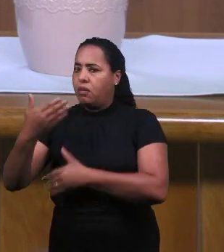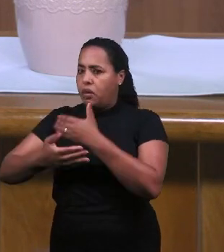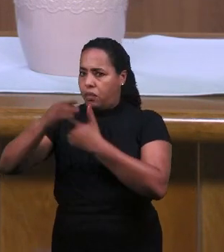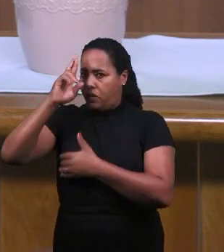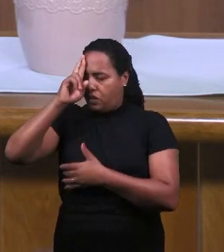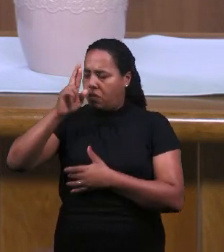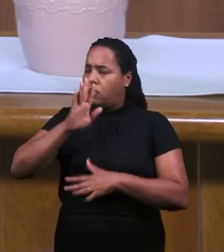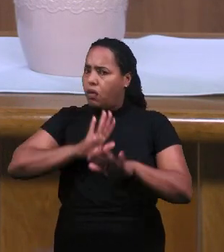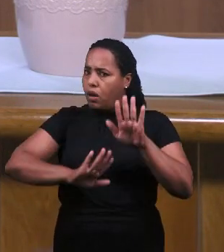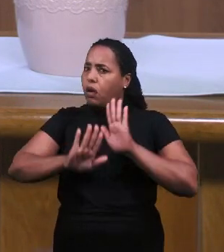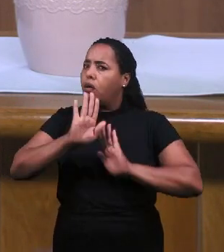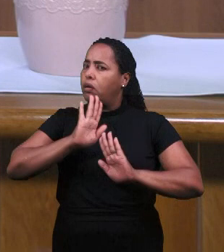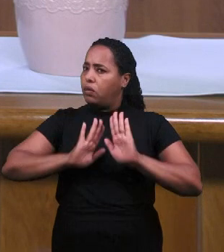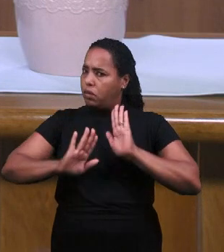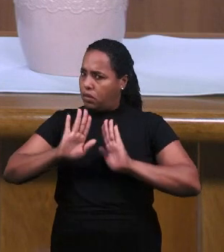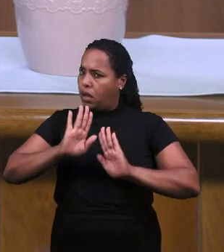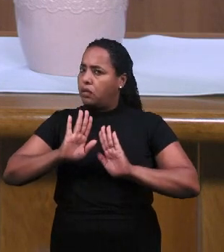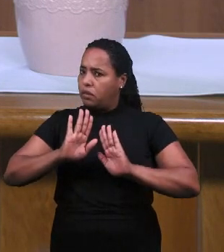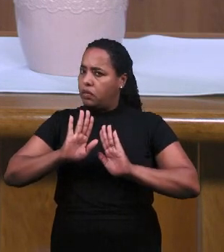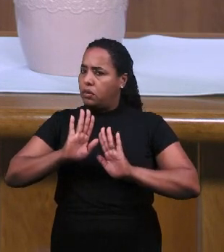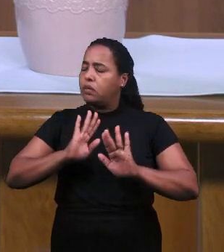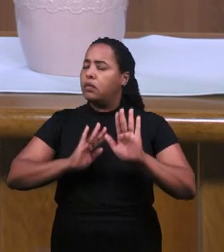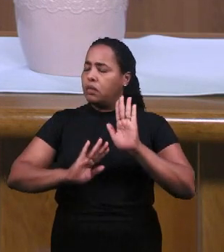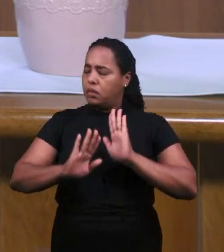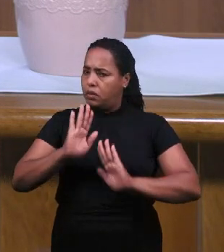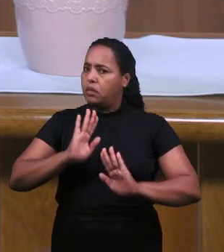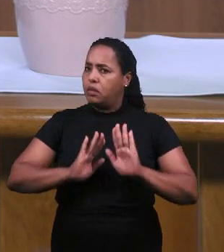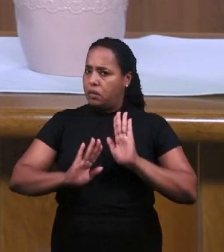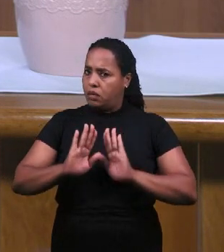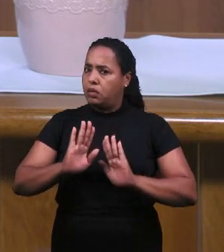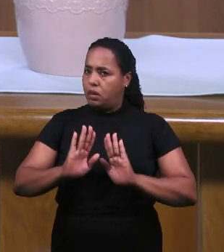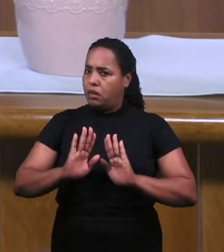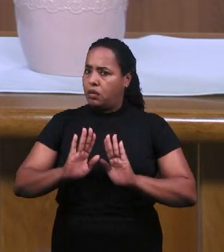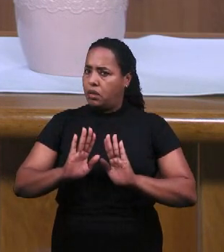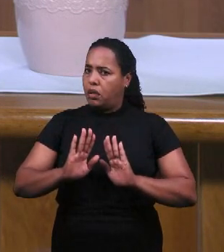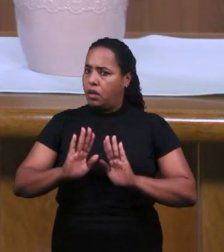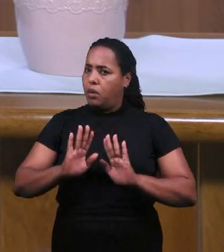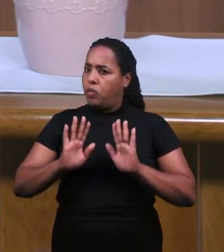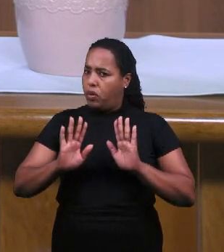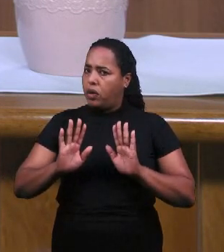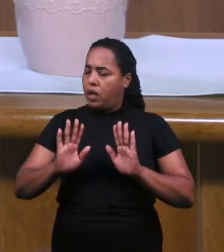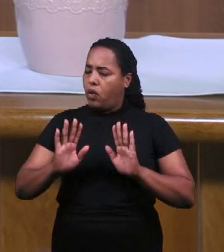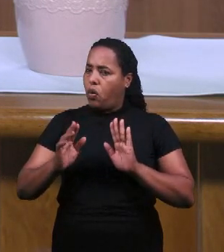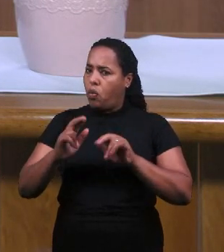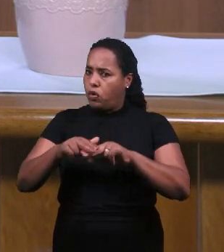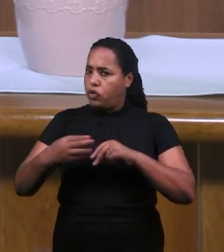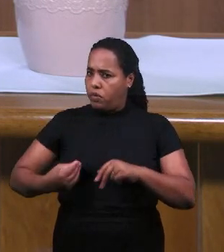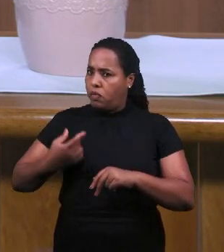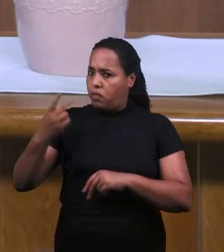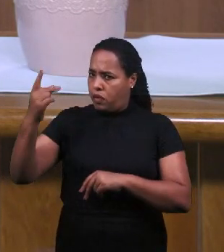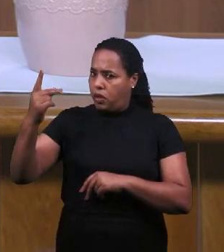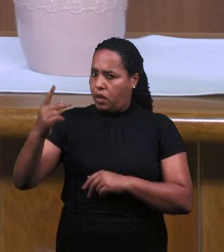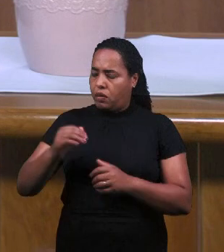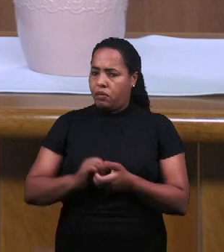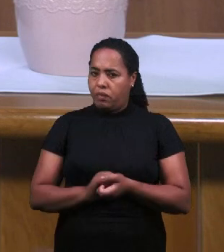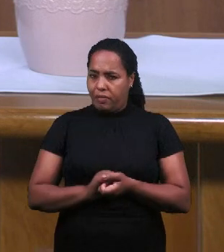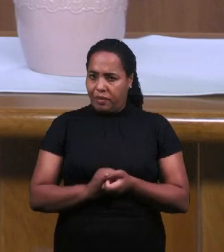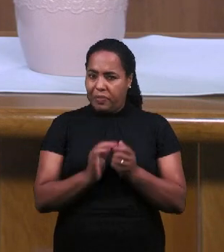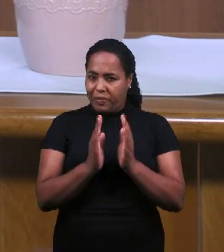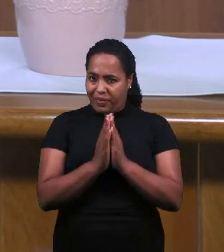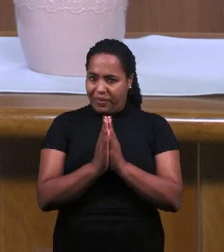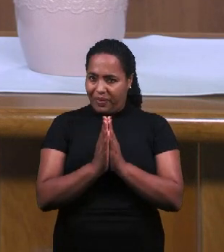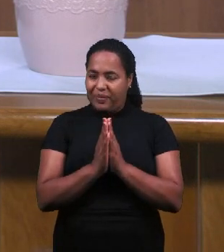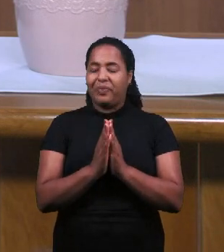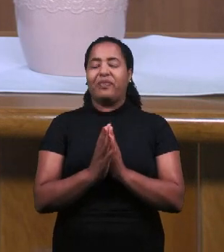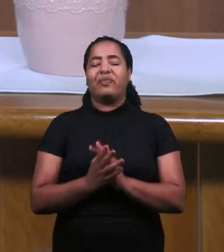Храните себя в присутствии Божьем. Потому что здесь речь идет о вечной жизни. Давайте помолимся.